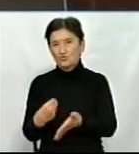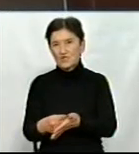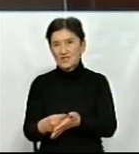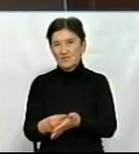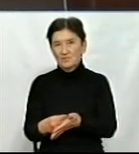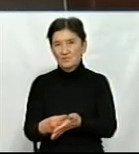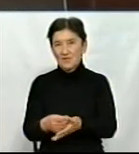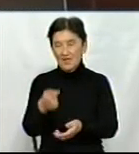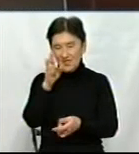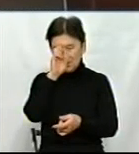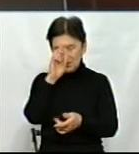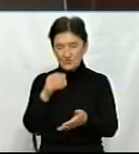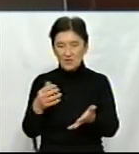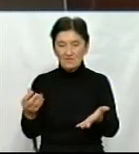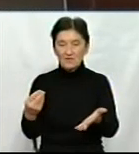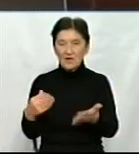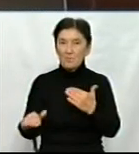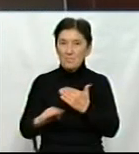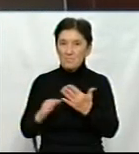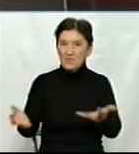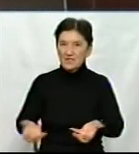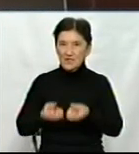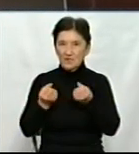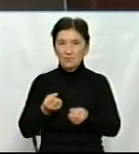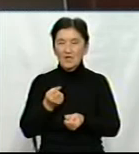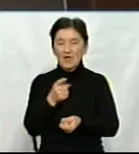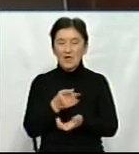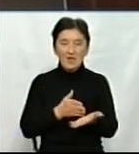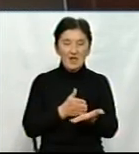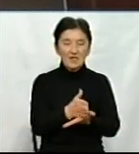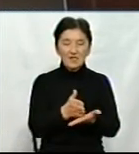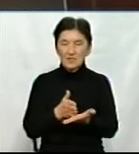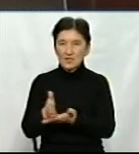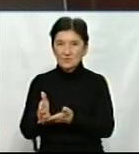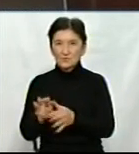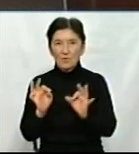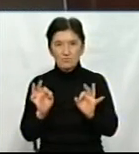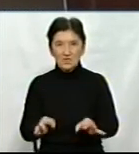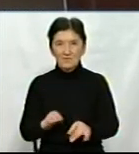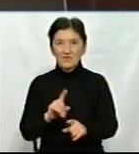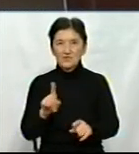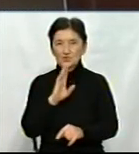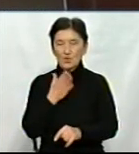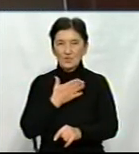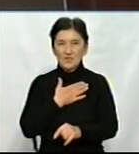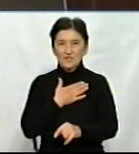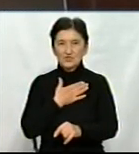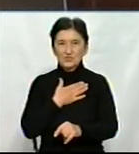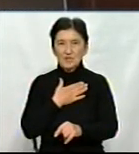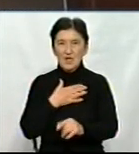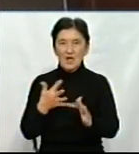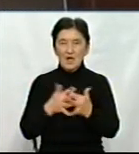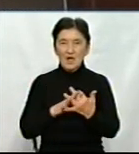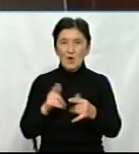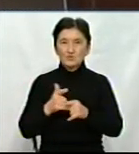Державна підтримка в цьому році показала, що напрями і вектори її правильні, тому що наші аграрії досить